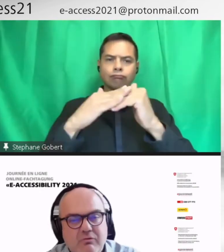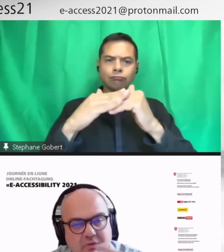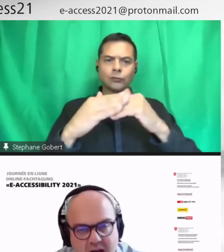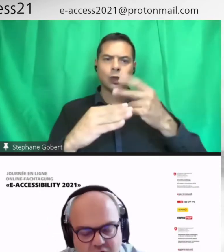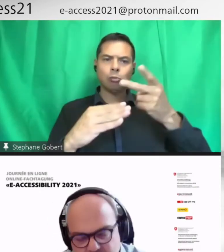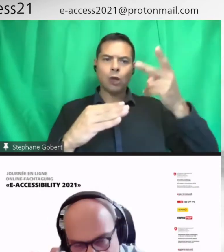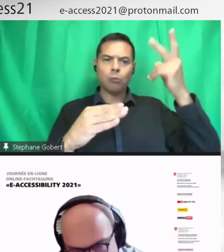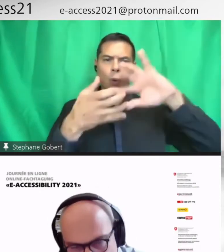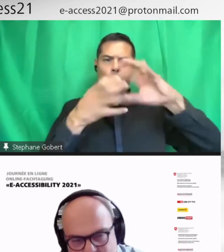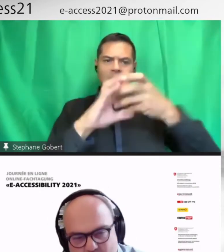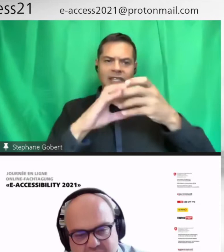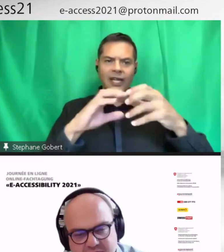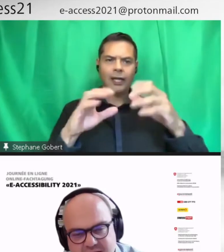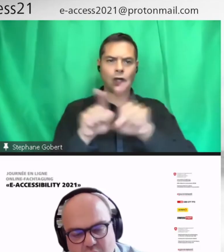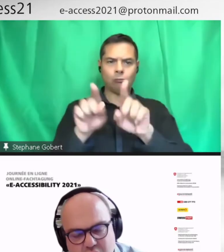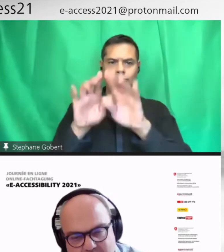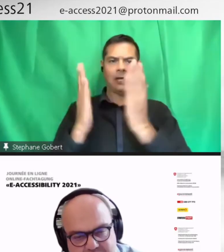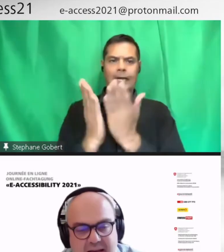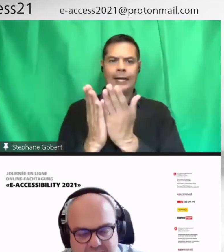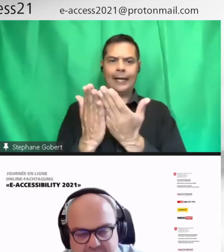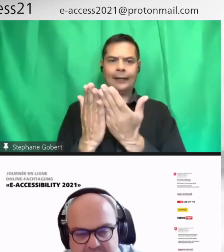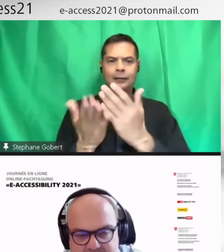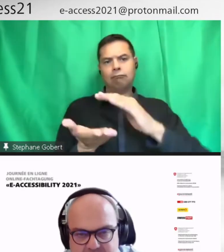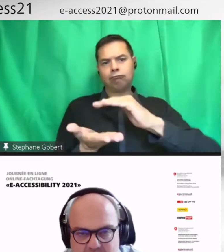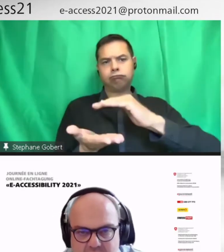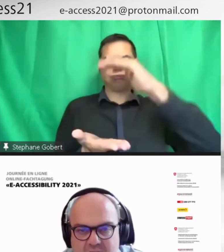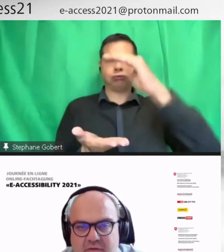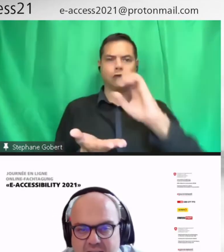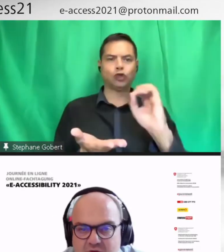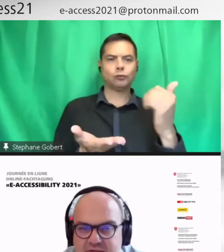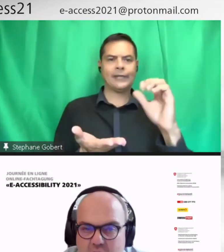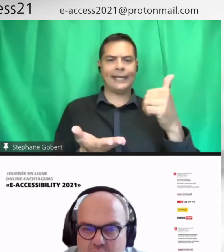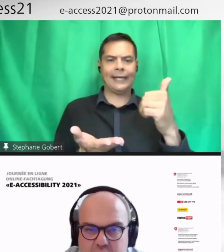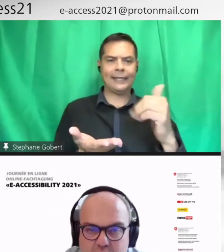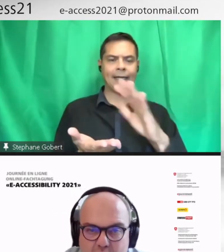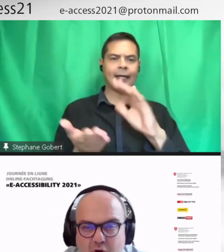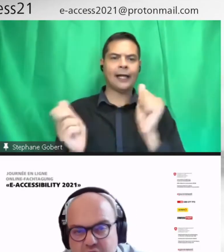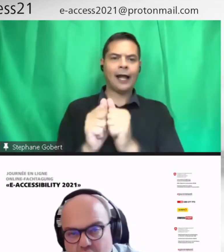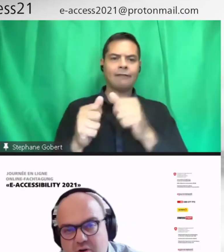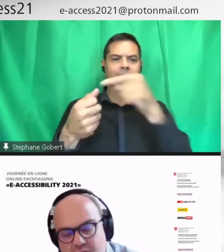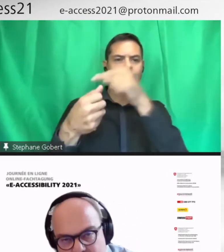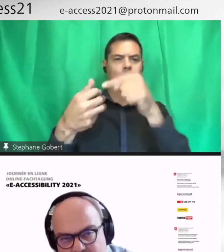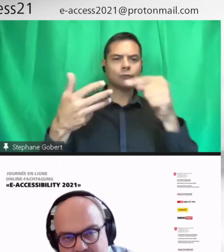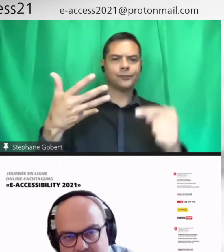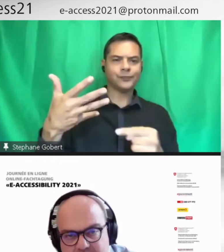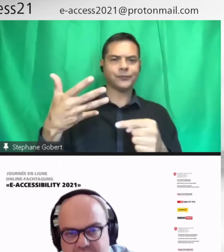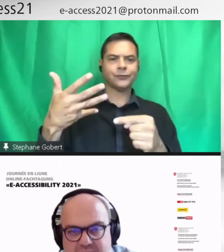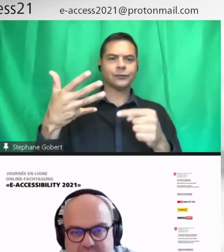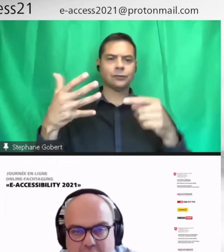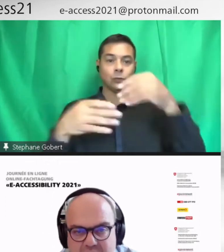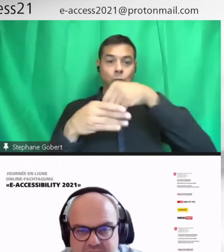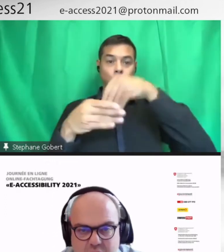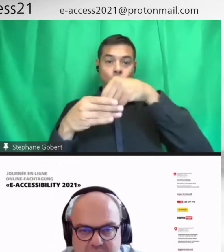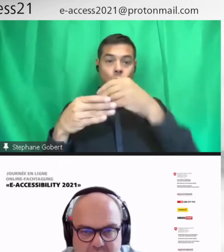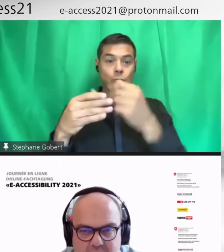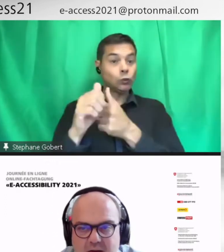ouvrage ou s'il a un moyen d'enseignement numérique qui est accessible, de varier aussi le contenu en fonction de l'élève qu'il a en face